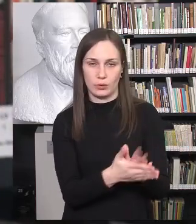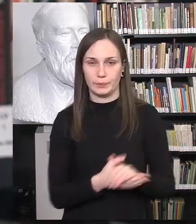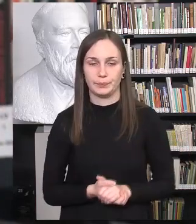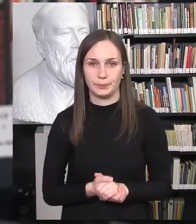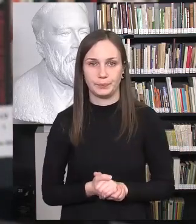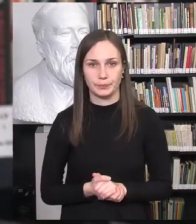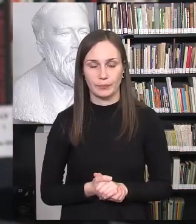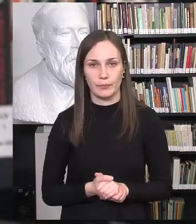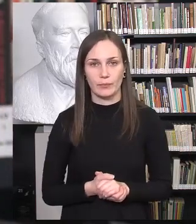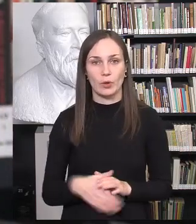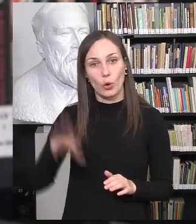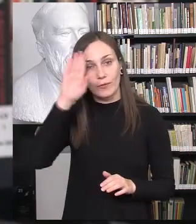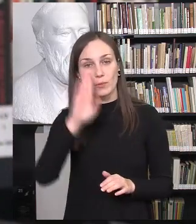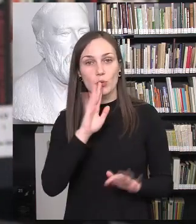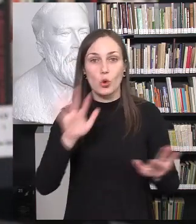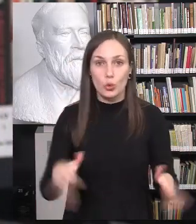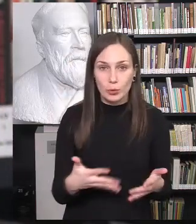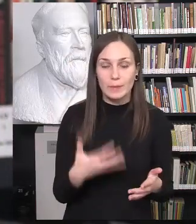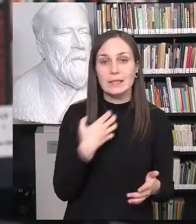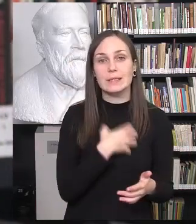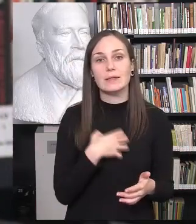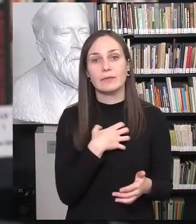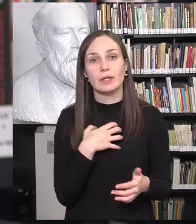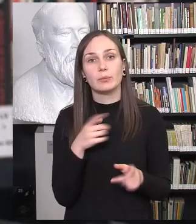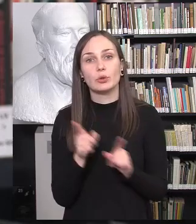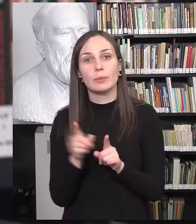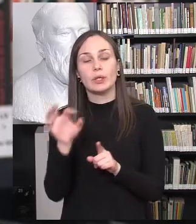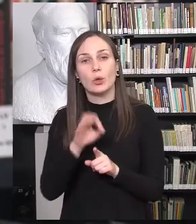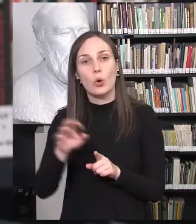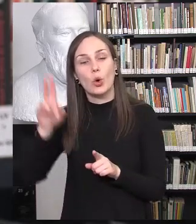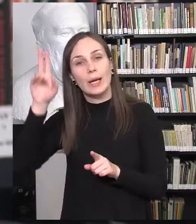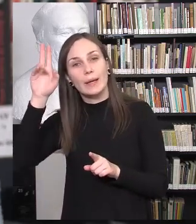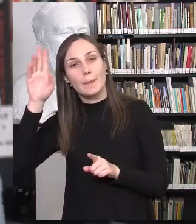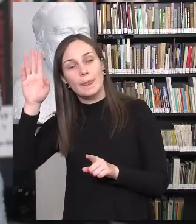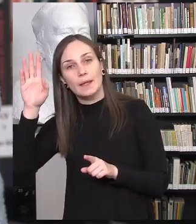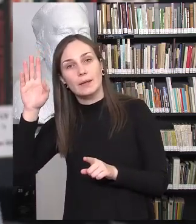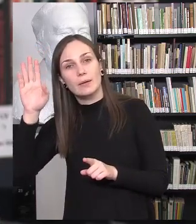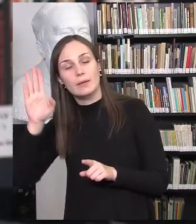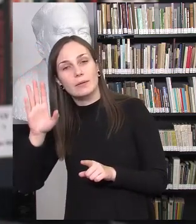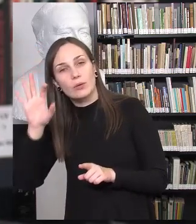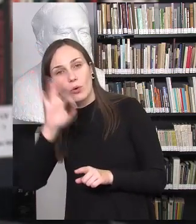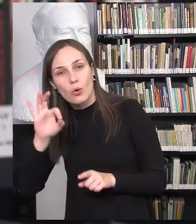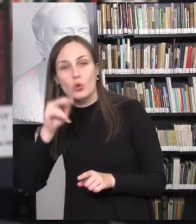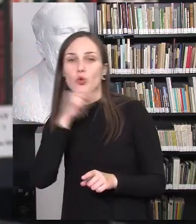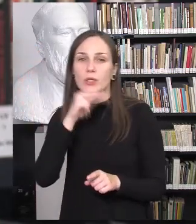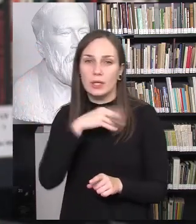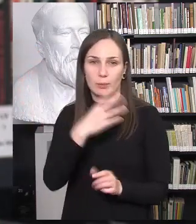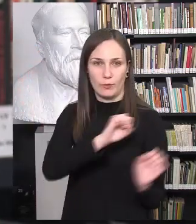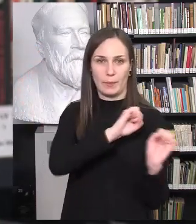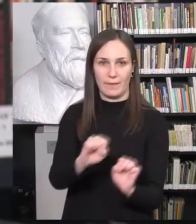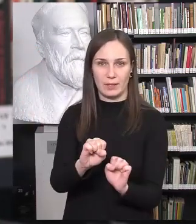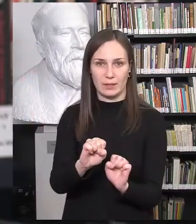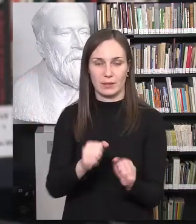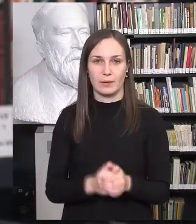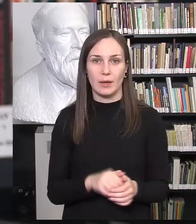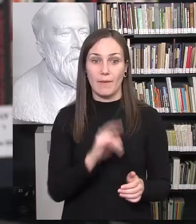Šalia to, lytiškumo ūkdymas yra dar svarbus ir lytinių nusikaltimų prevencijai. Ką tikrai reikėtų labai aiškiai pasakyti, kad nuo